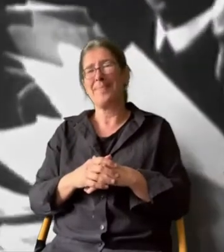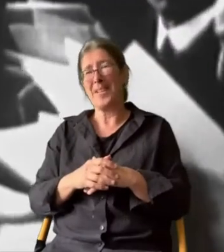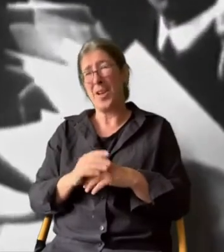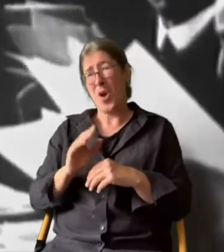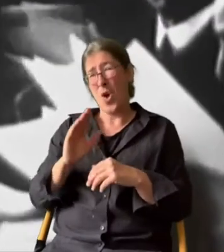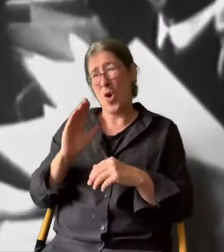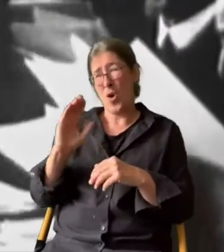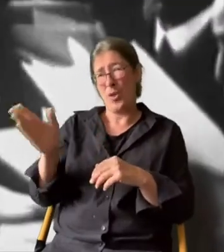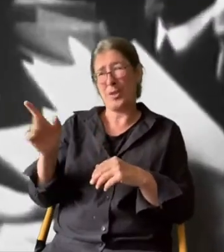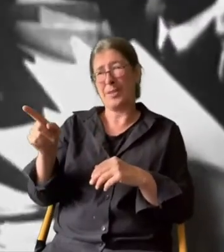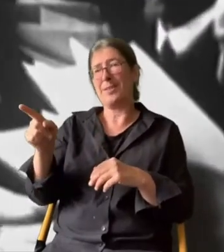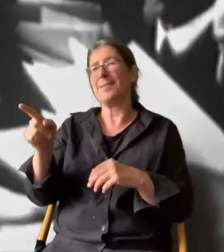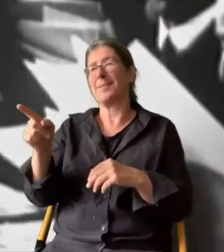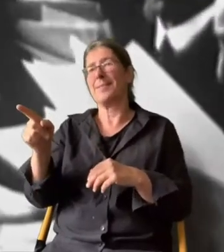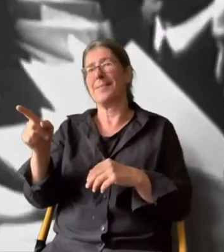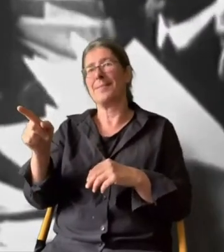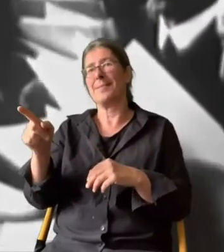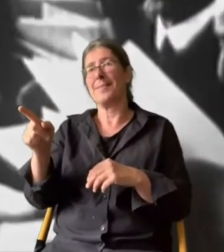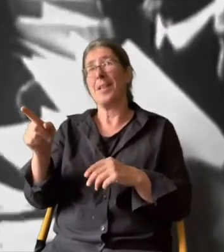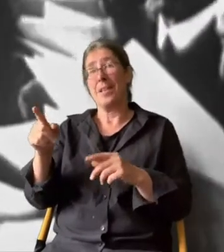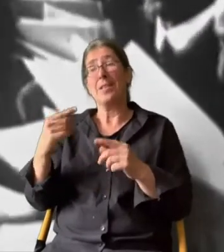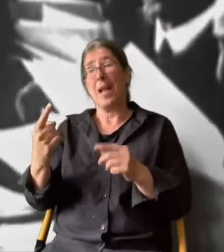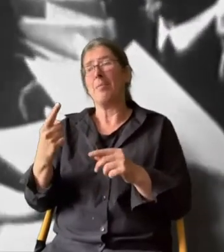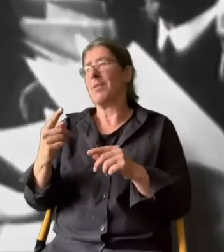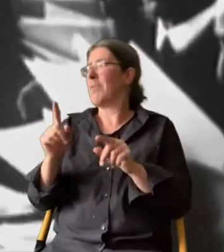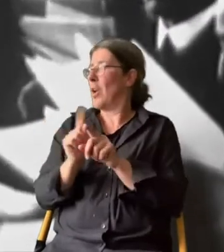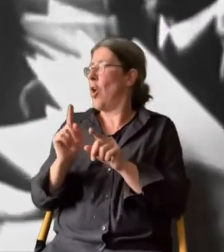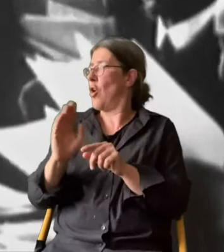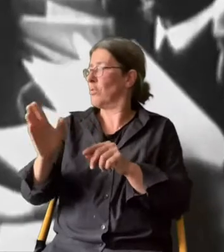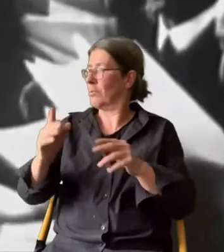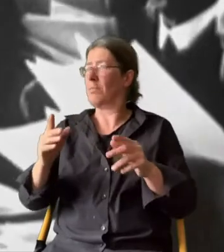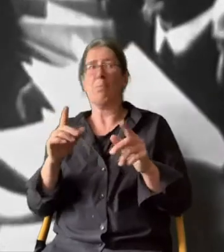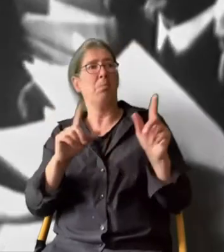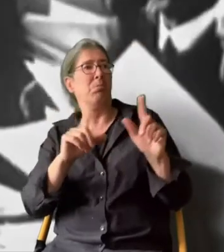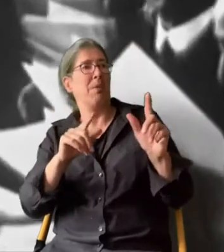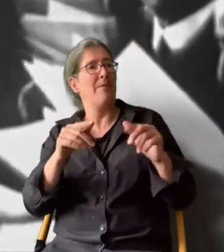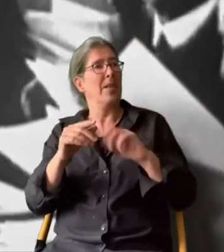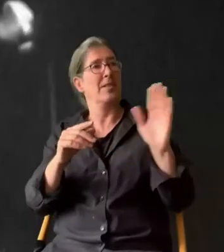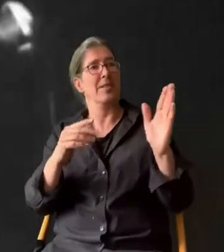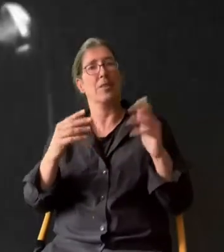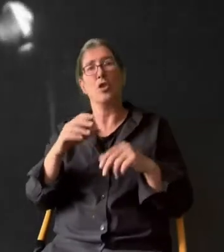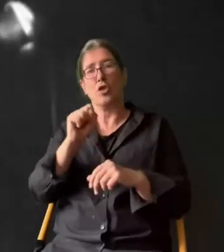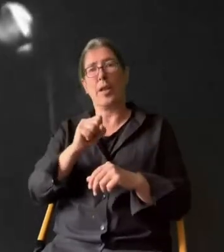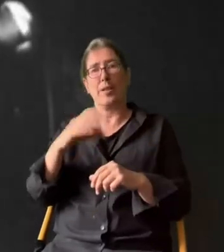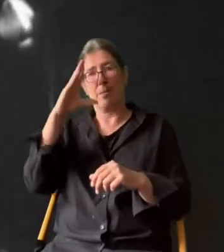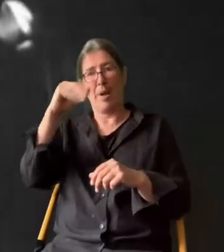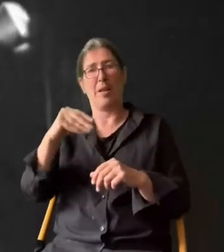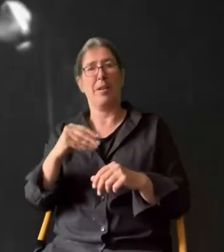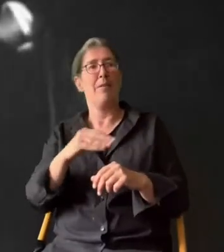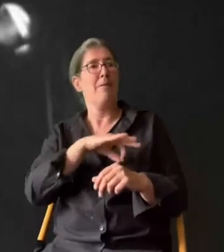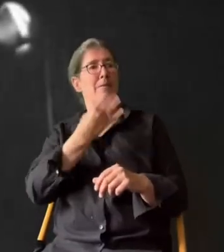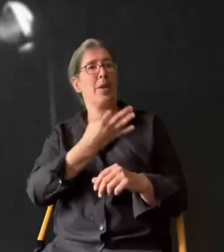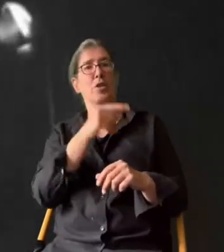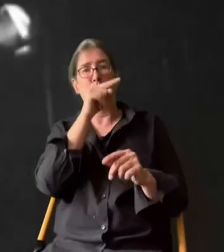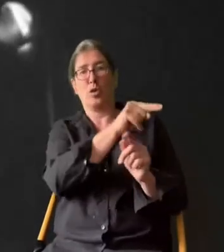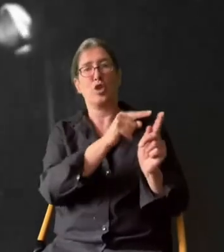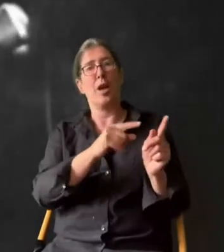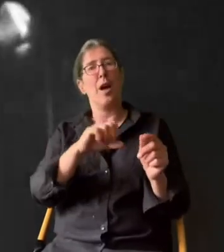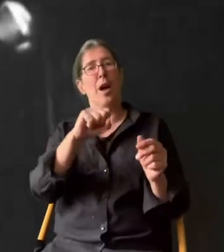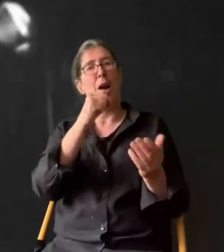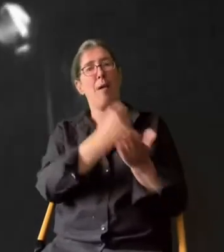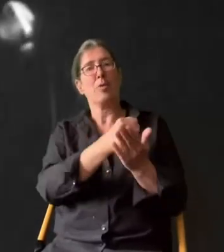Heimlicher Revanchist im Osten, gefeierter Versöhner im Westen. Stresemann erhält mit seinem französischen